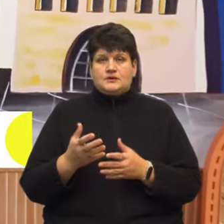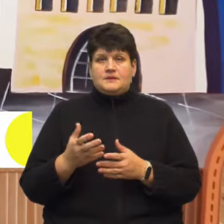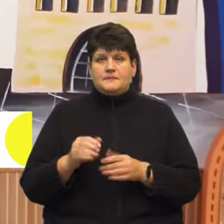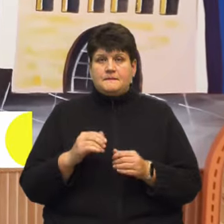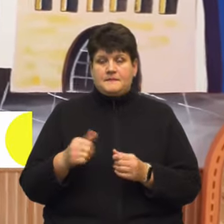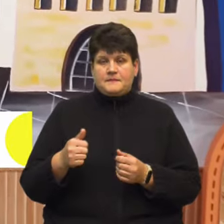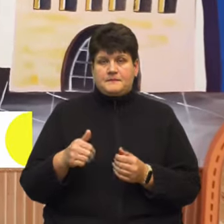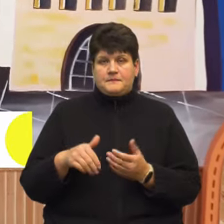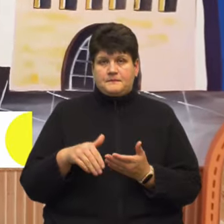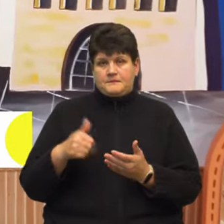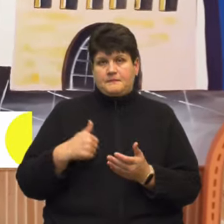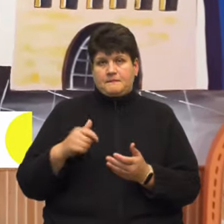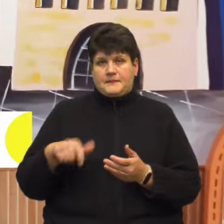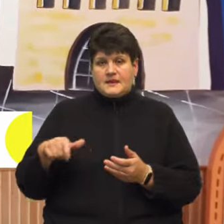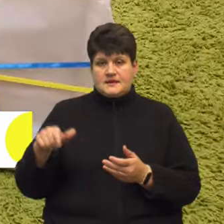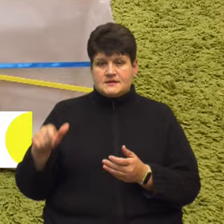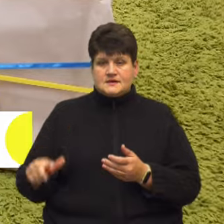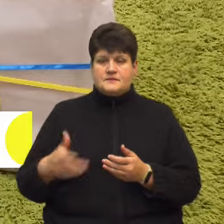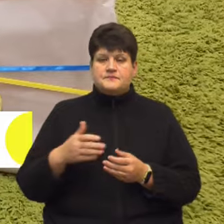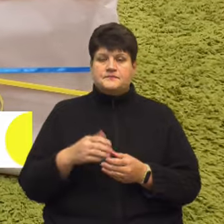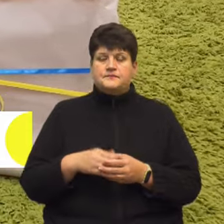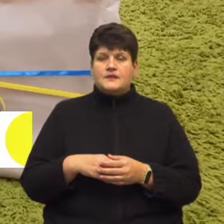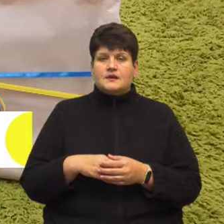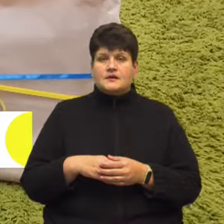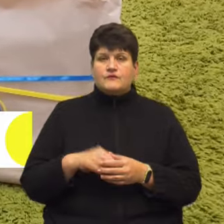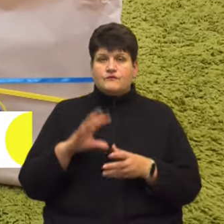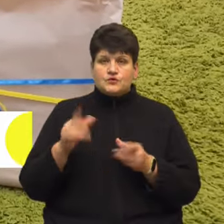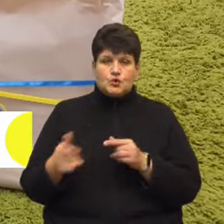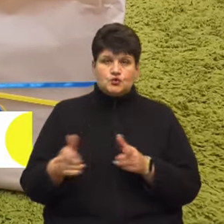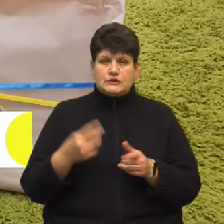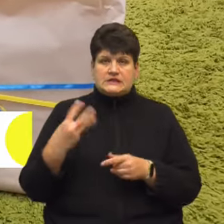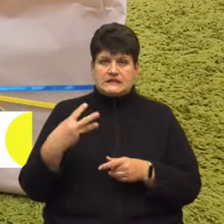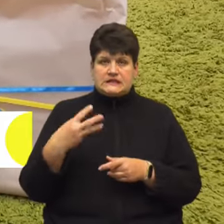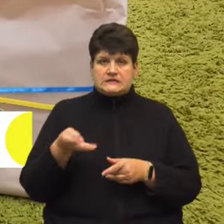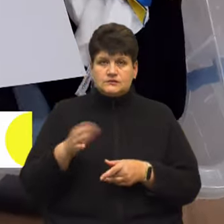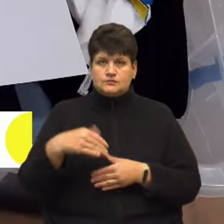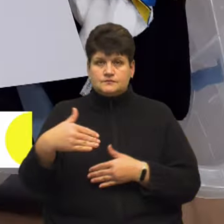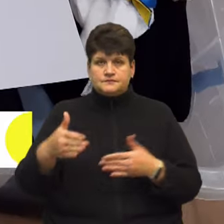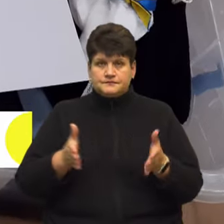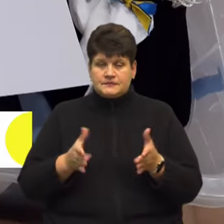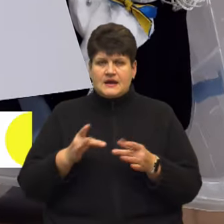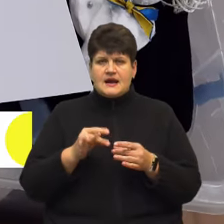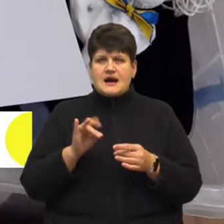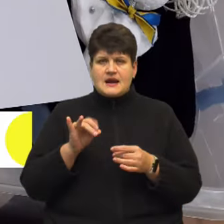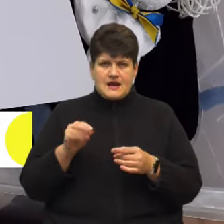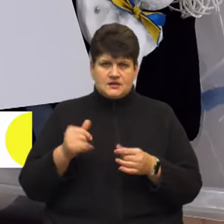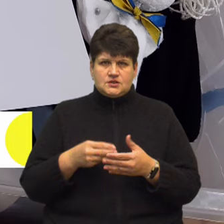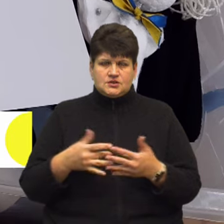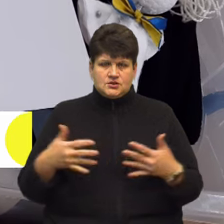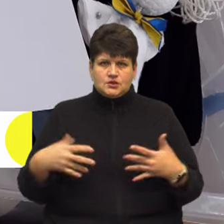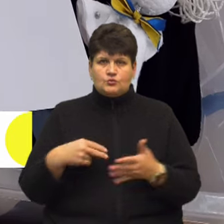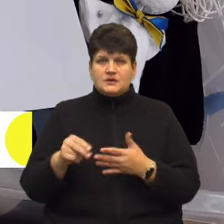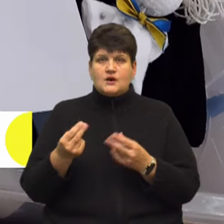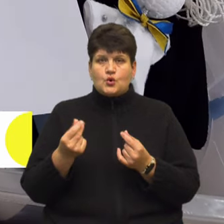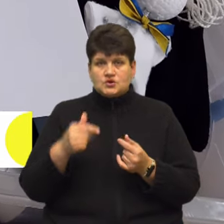директорка дитячого садка Наталія Ясиновська. Всього готують 30 пакунків. Речі для військових закупили за гроші батьків та педагогів